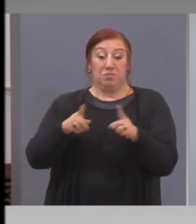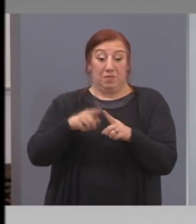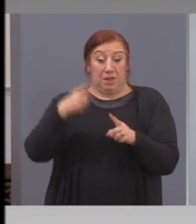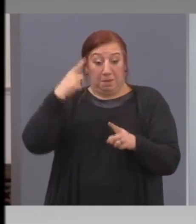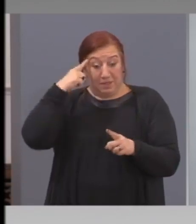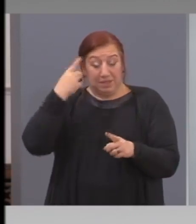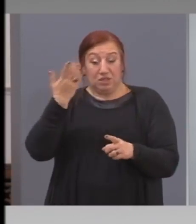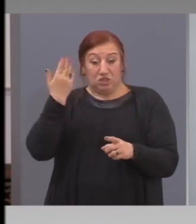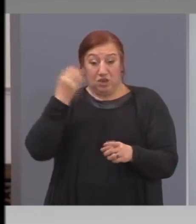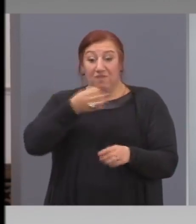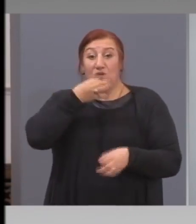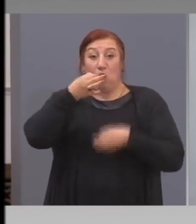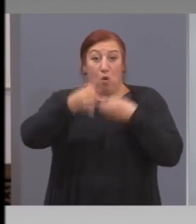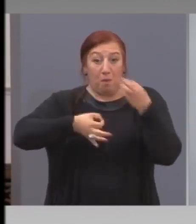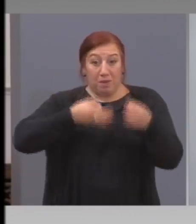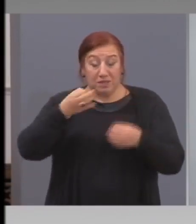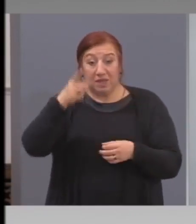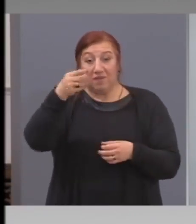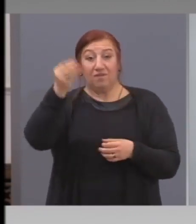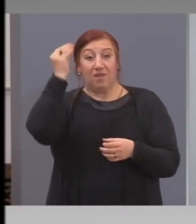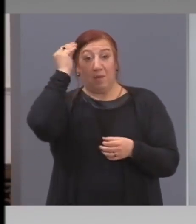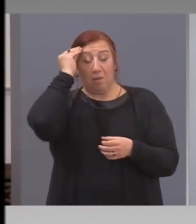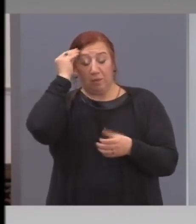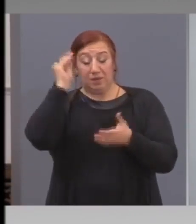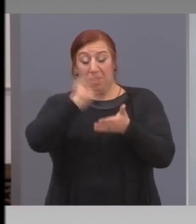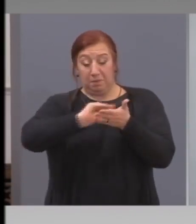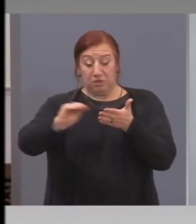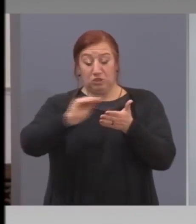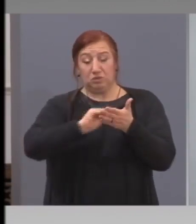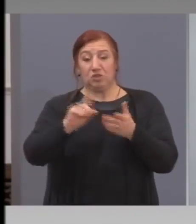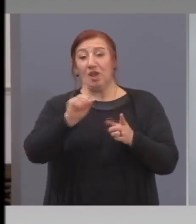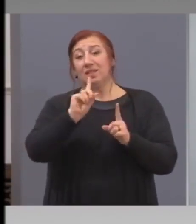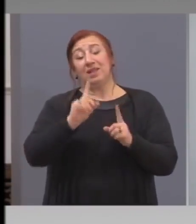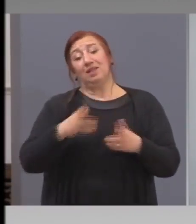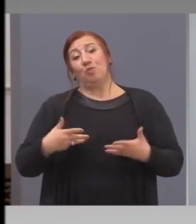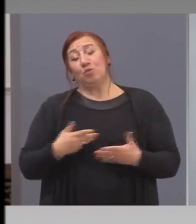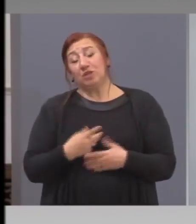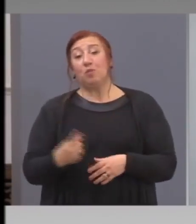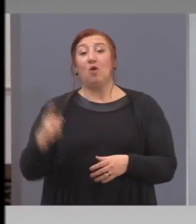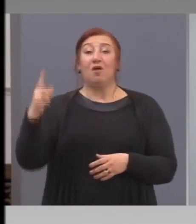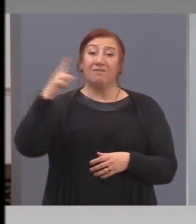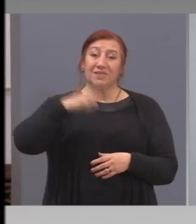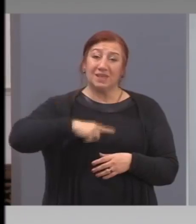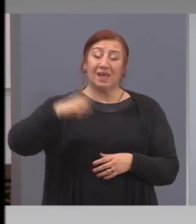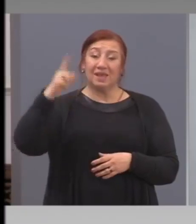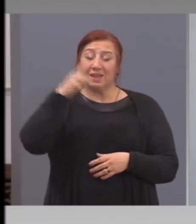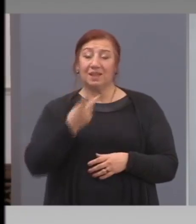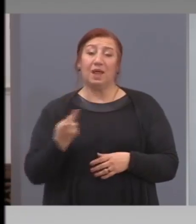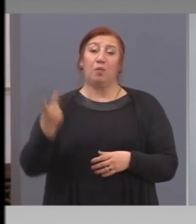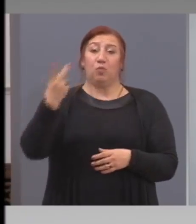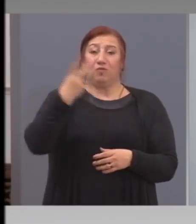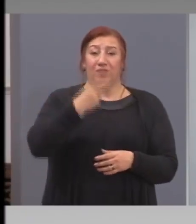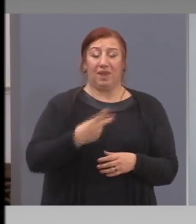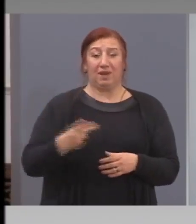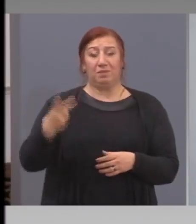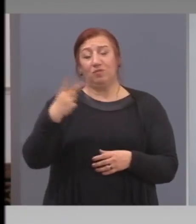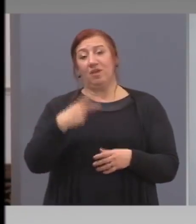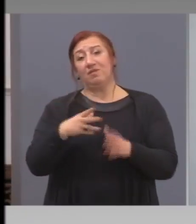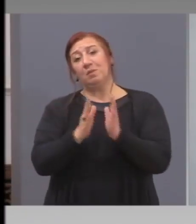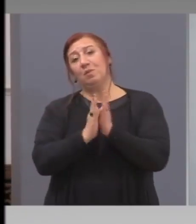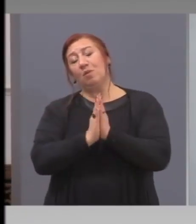казал, вие го запомняте и го изреждате в мерките. Не е нужно всеки ден да сядаме да преповтаряме едно и също нещо. Моля,